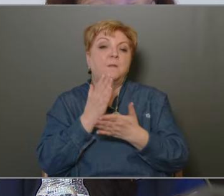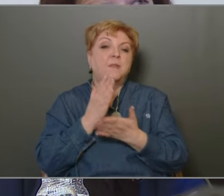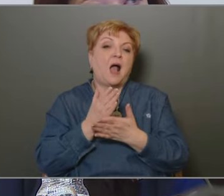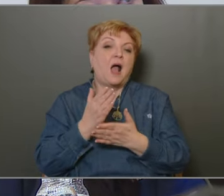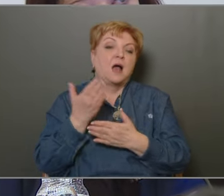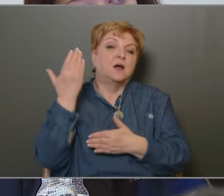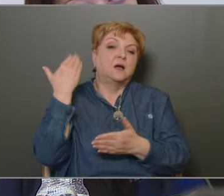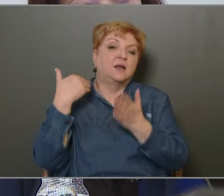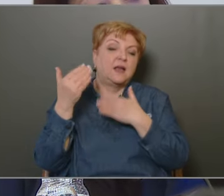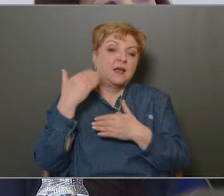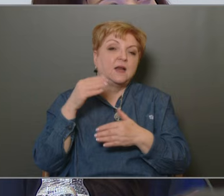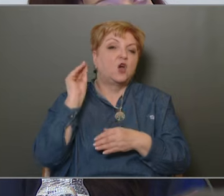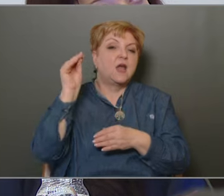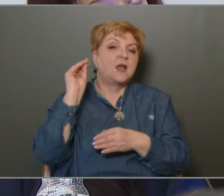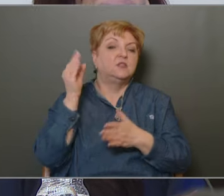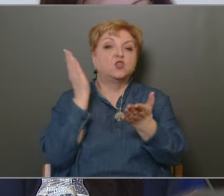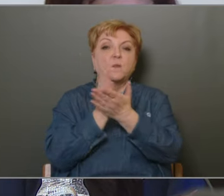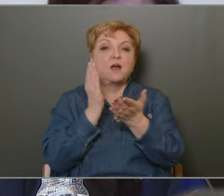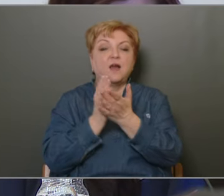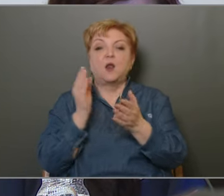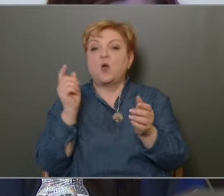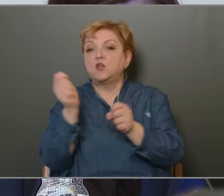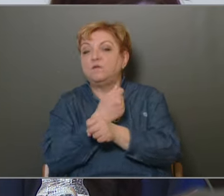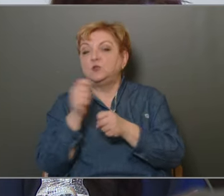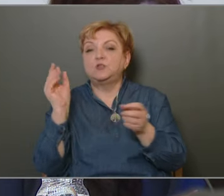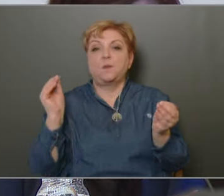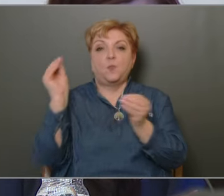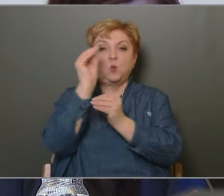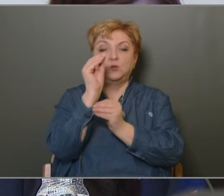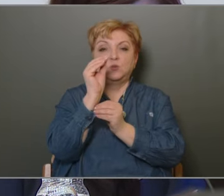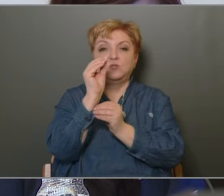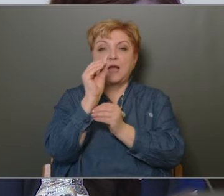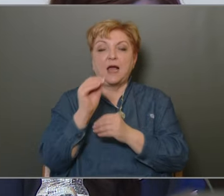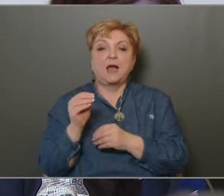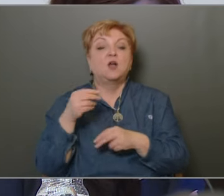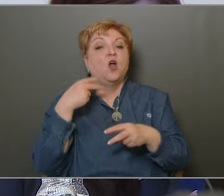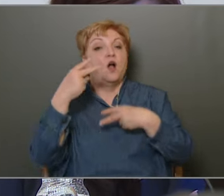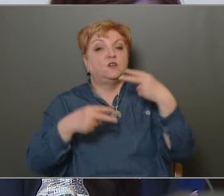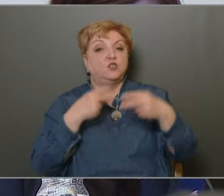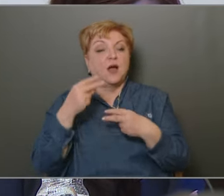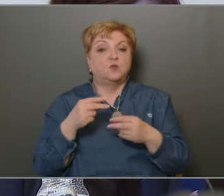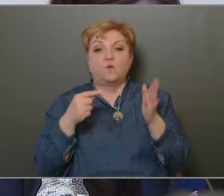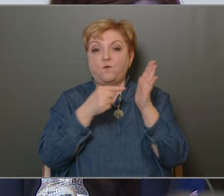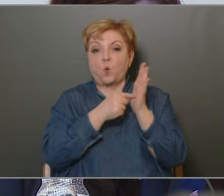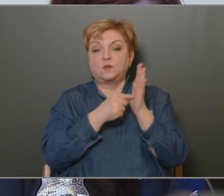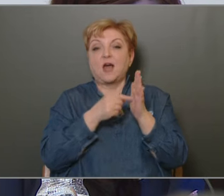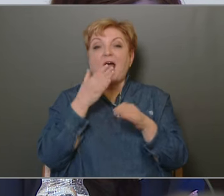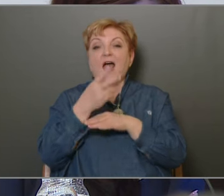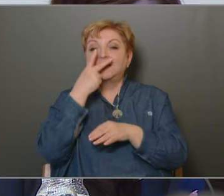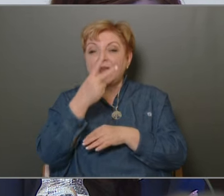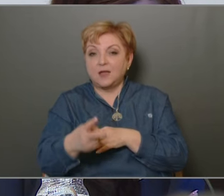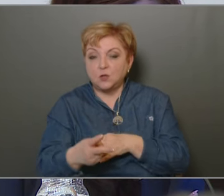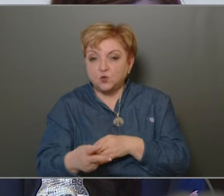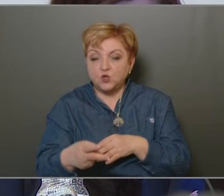jelentésnek megfelelően javították vagy pótolták azokat. A vizsgálatok fókusz egyébként az átláthatóság, a közpénzek